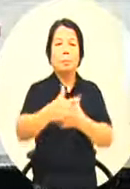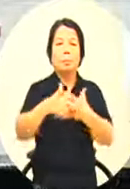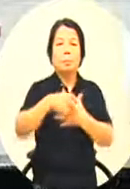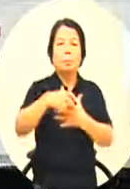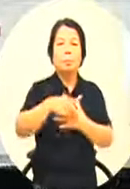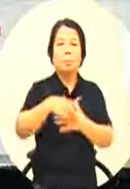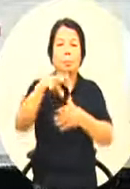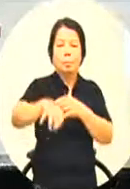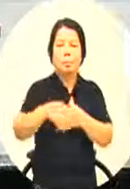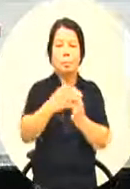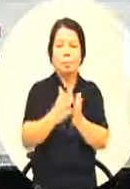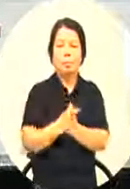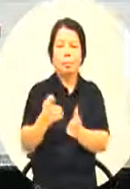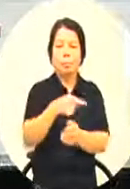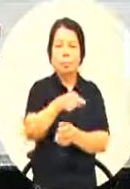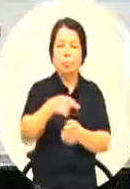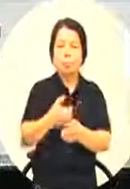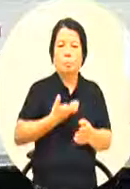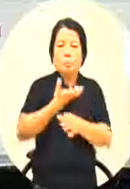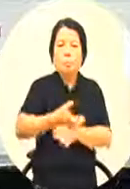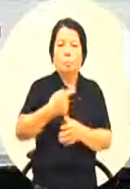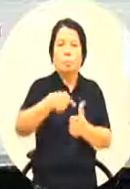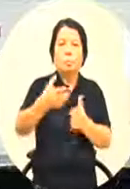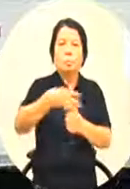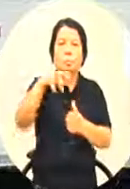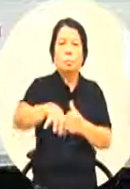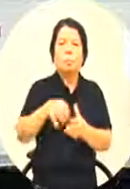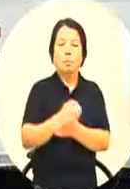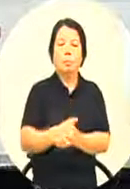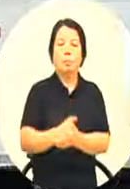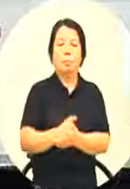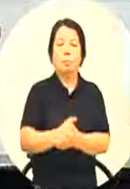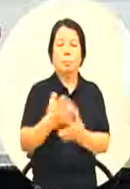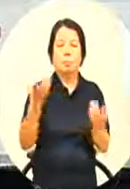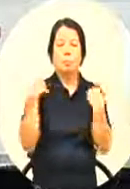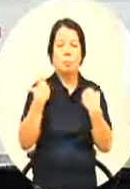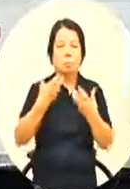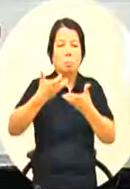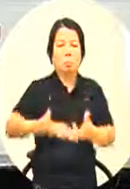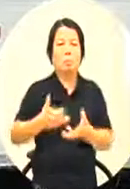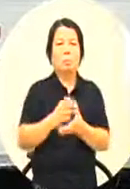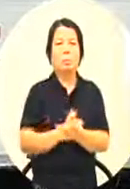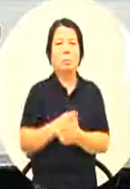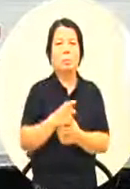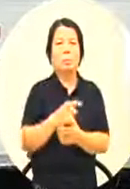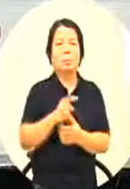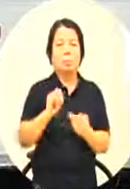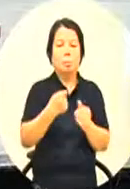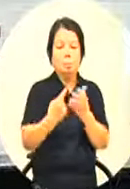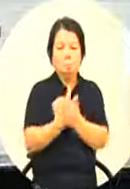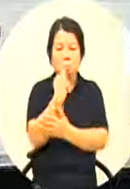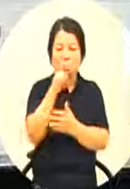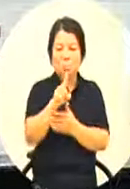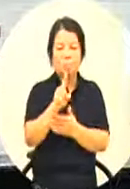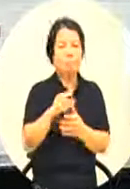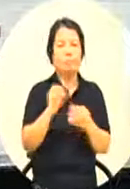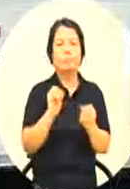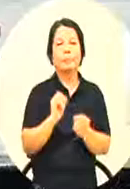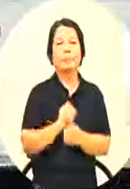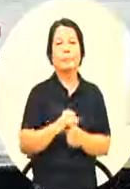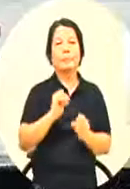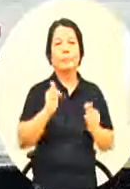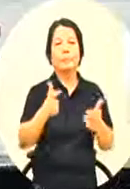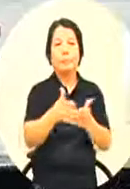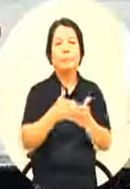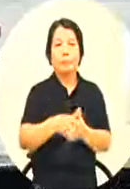还更积极一点因为教育的责任呢可能比他们的责任还要更重你们不是只有单一责任我觉得你们